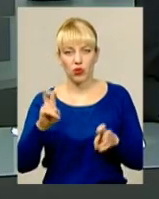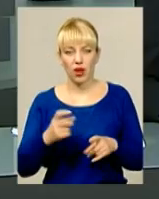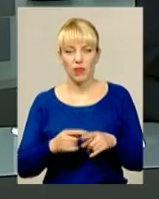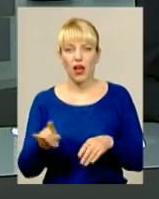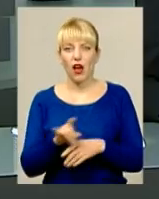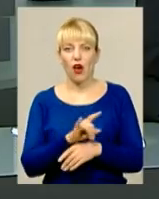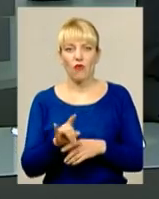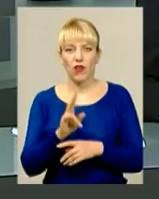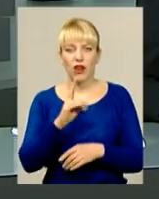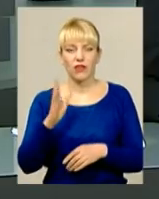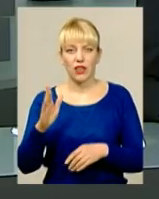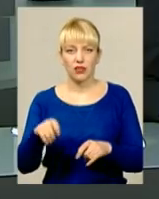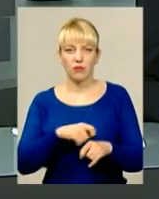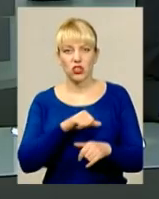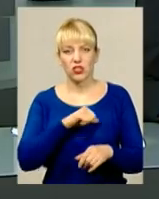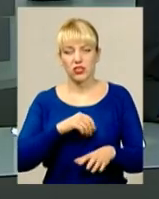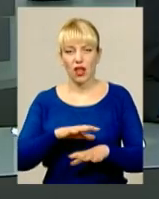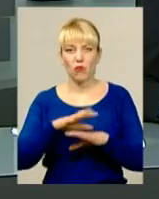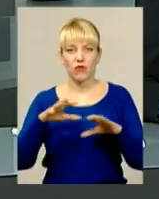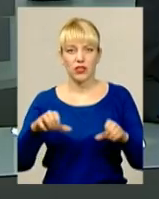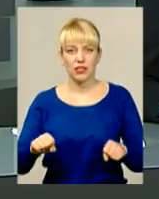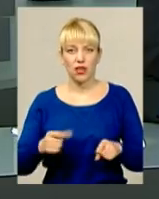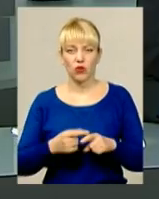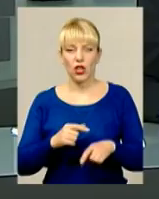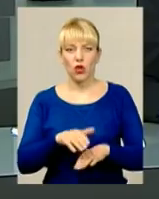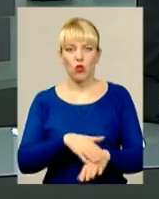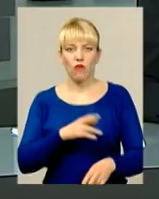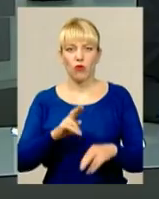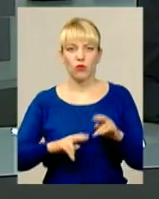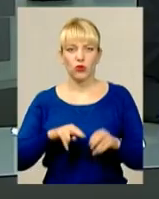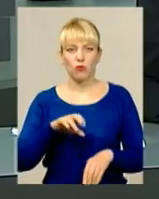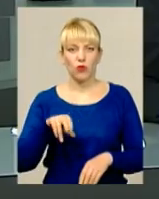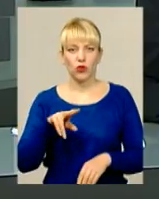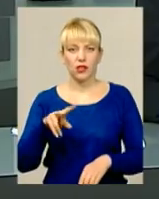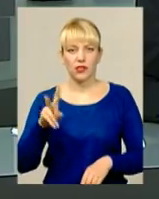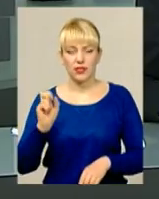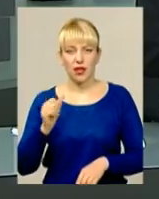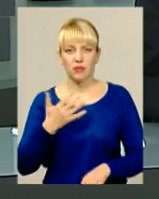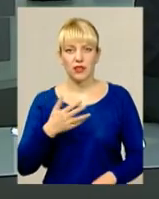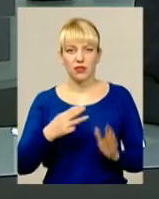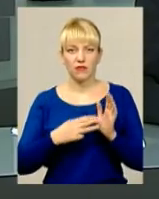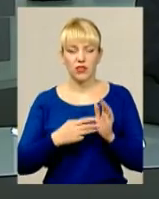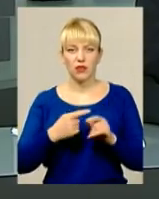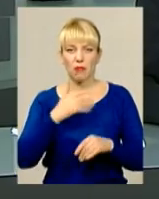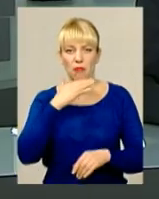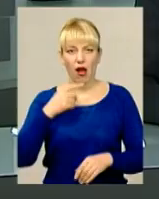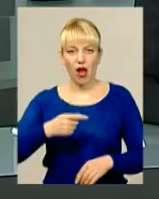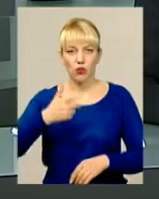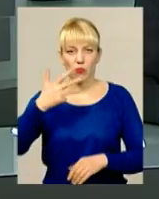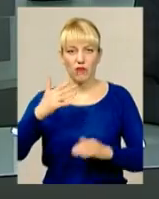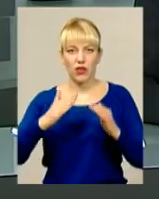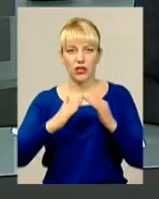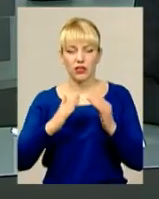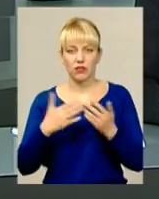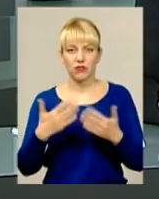самовільне захоплення. Йдеться про довгобут на Подільській 58, що в обласному центрі. Багатоповерхівка у центрі міста